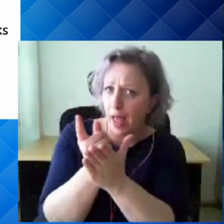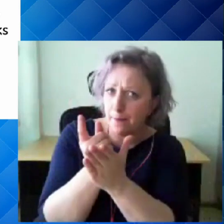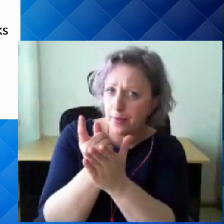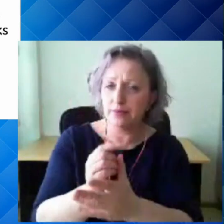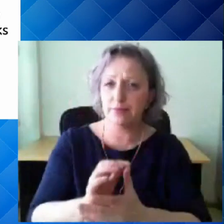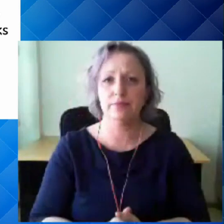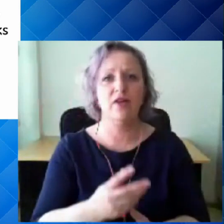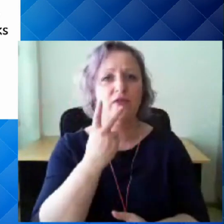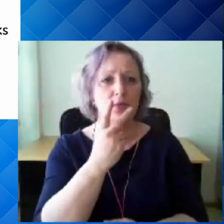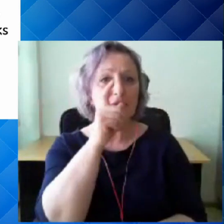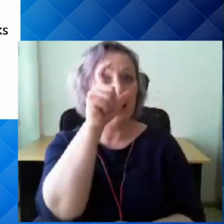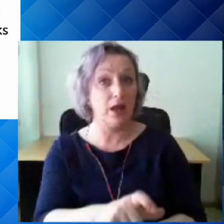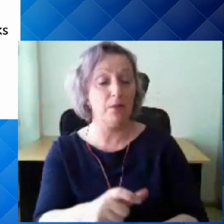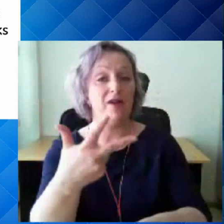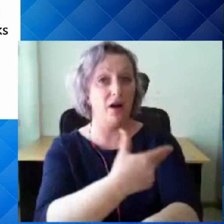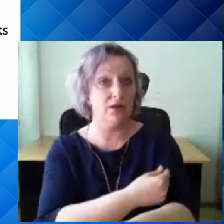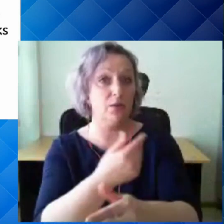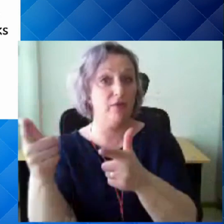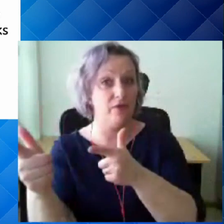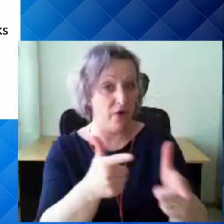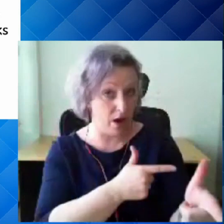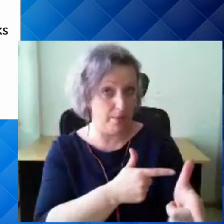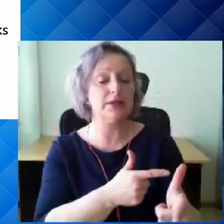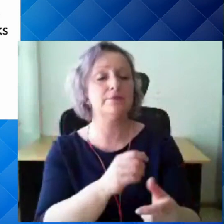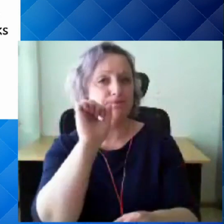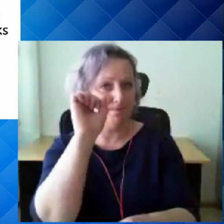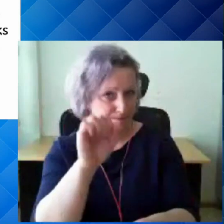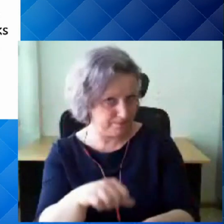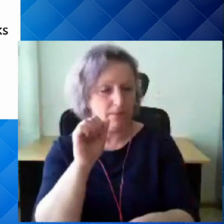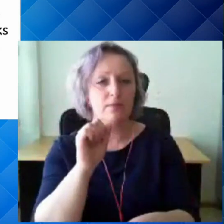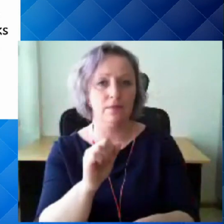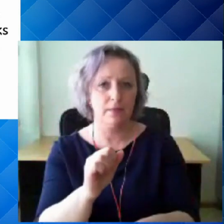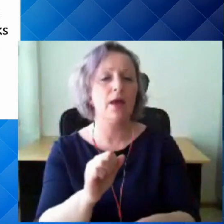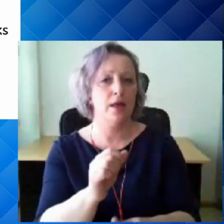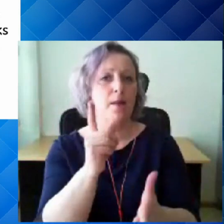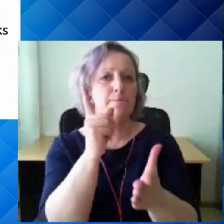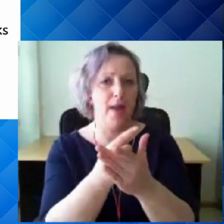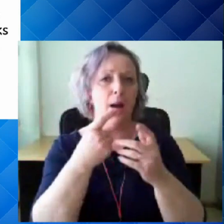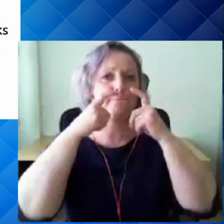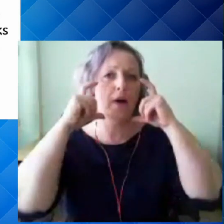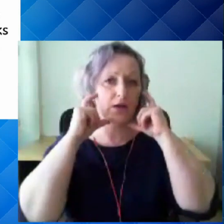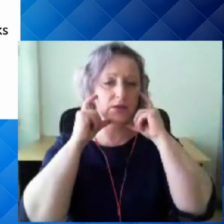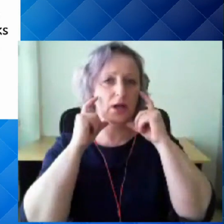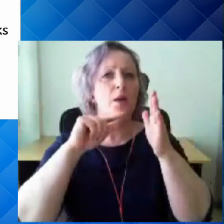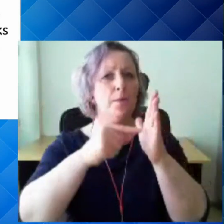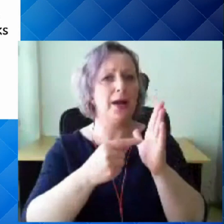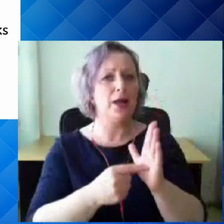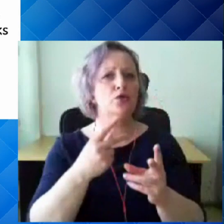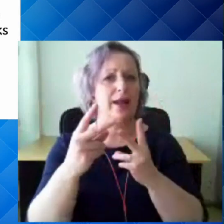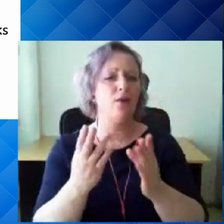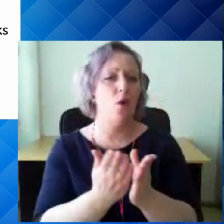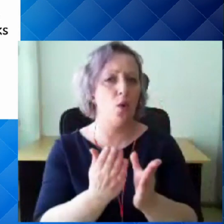siis ette vaktsineeritu teema. Ja vaktsineeritud inimene peab ka kandma maski ja sellel on mitu põhjusta.